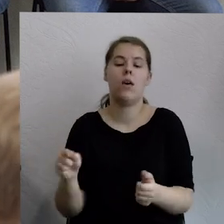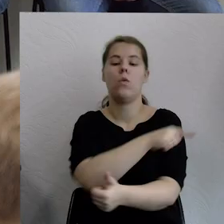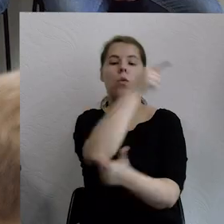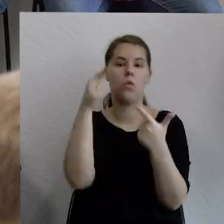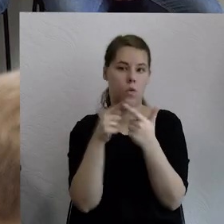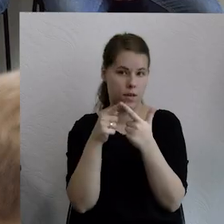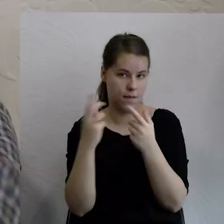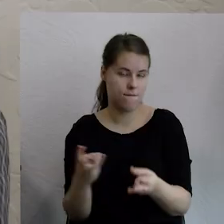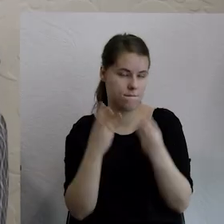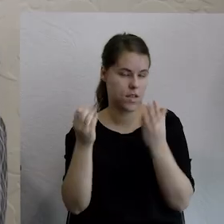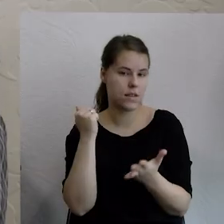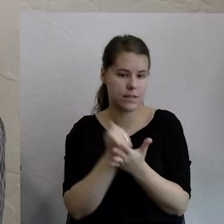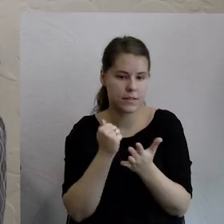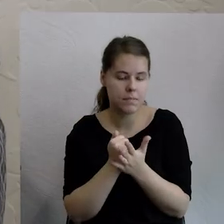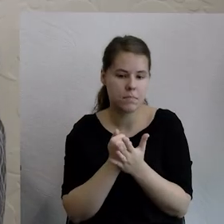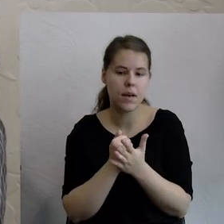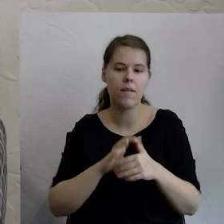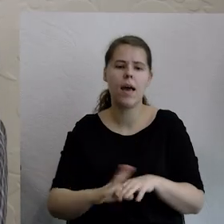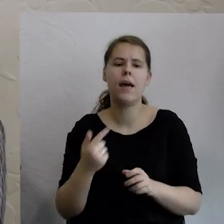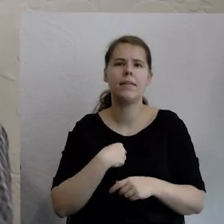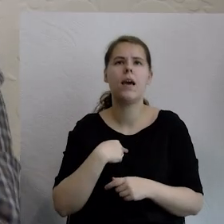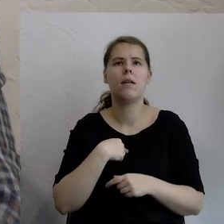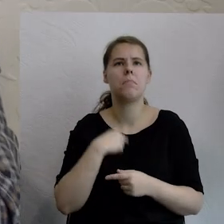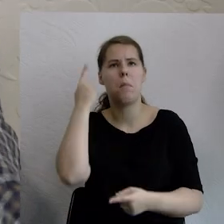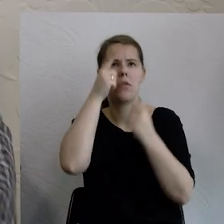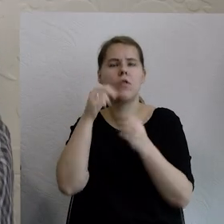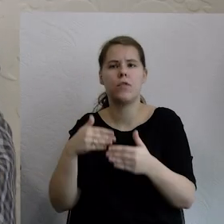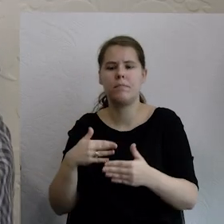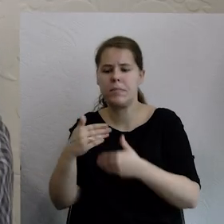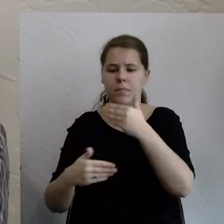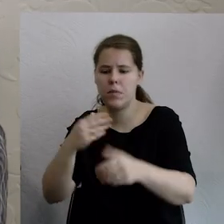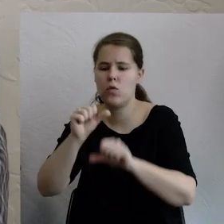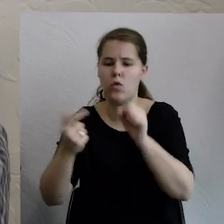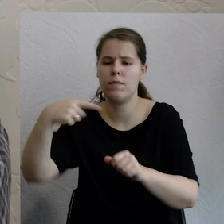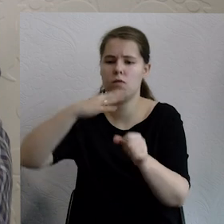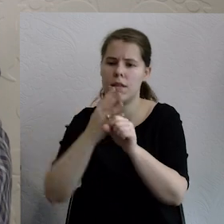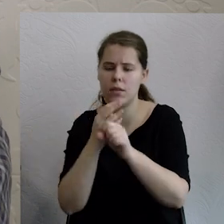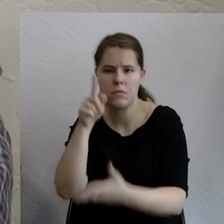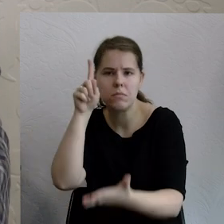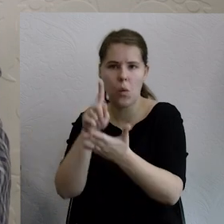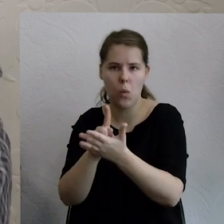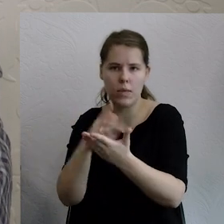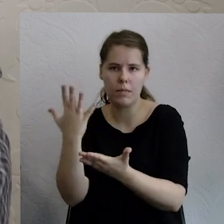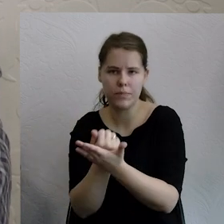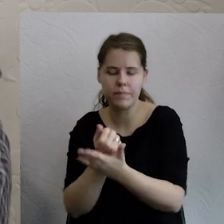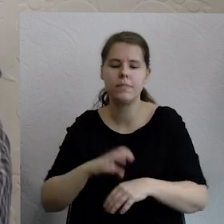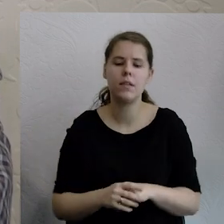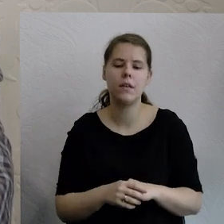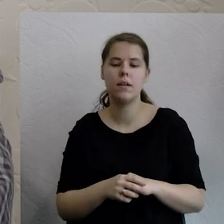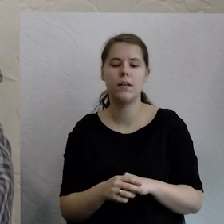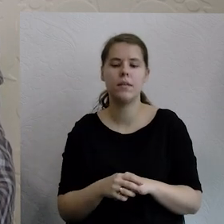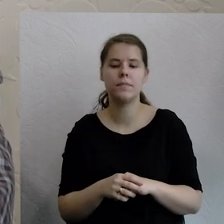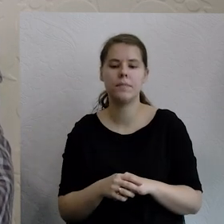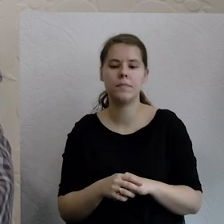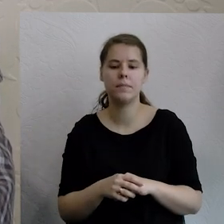na który też widzę najpóźniej do roku 1940, no właśnie związany z tym, że też w